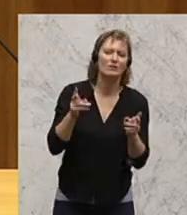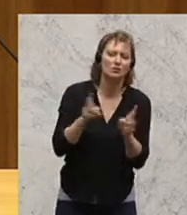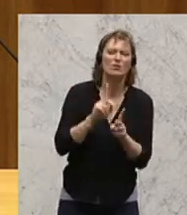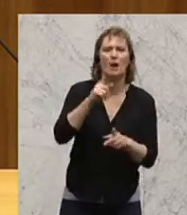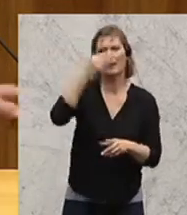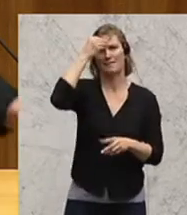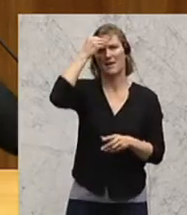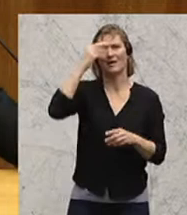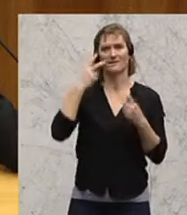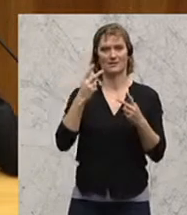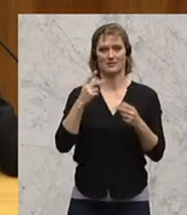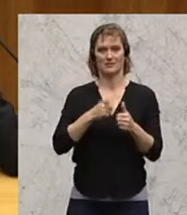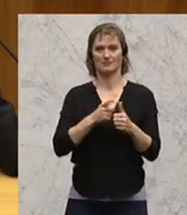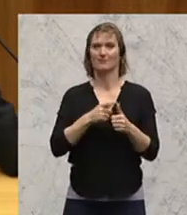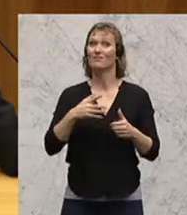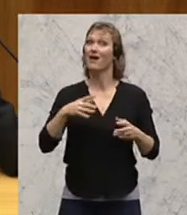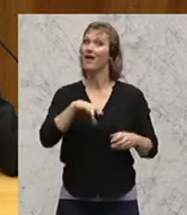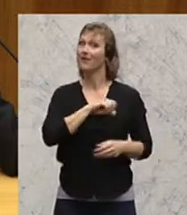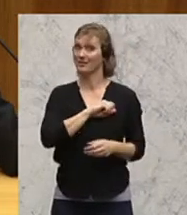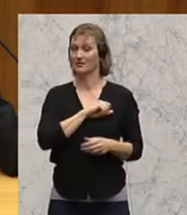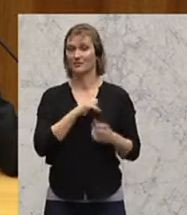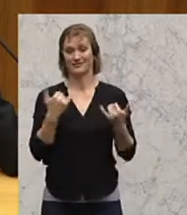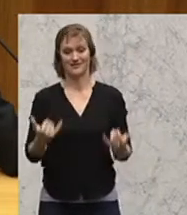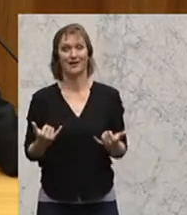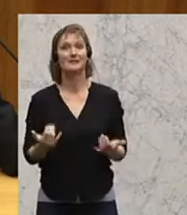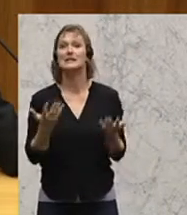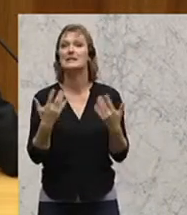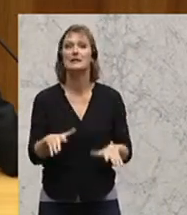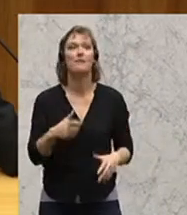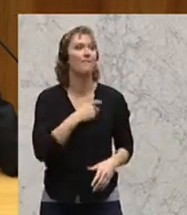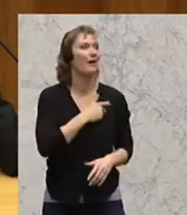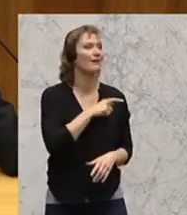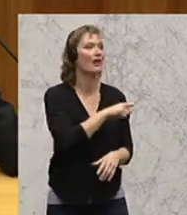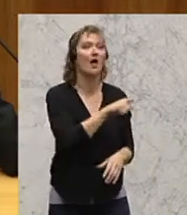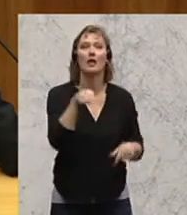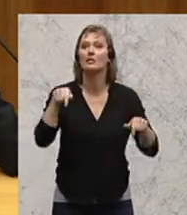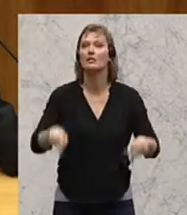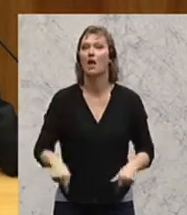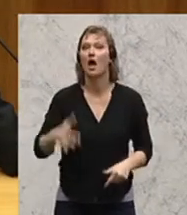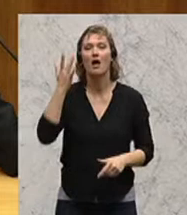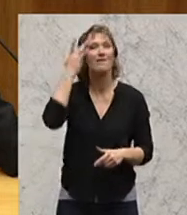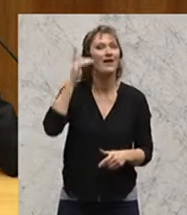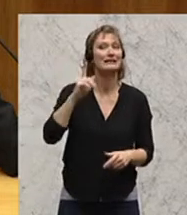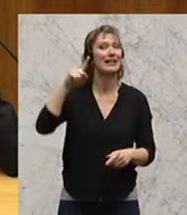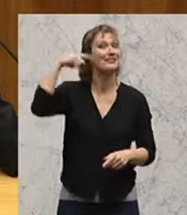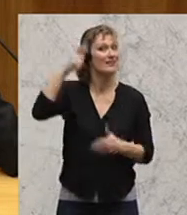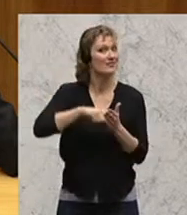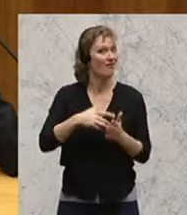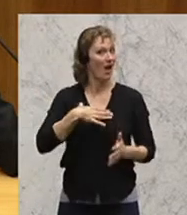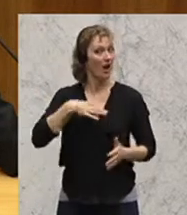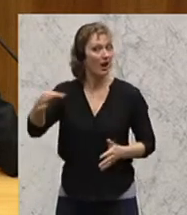vergessen. Endlich sind wir so weit, dass keine Partei in diesem Haus mehr weiß, ob sie nach der nächsten Wahl